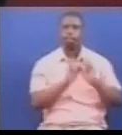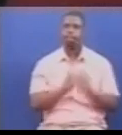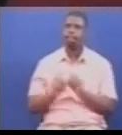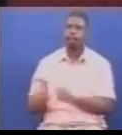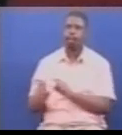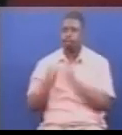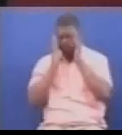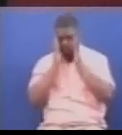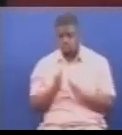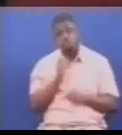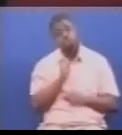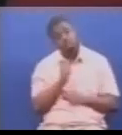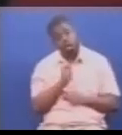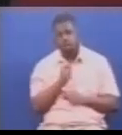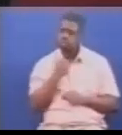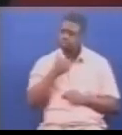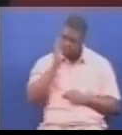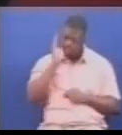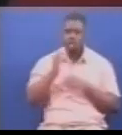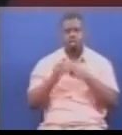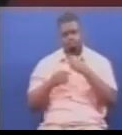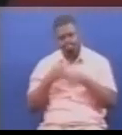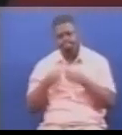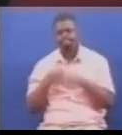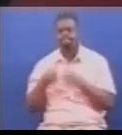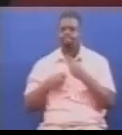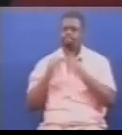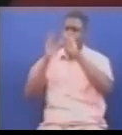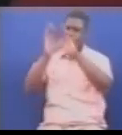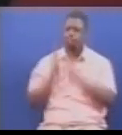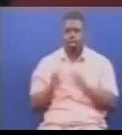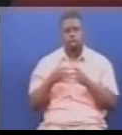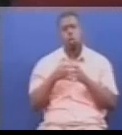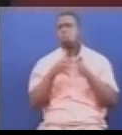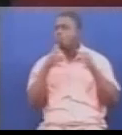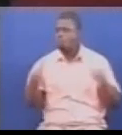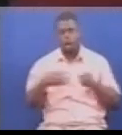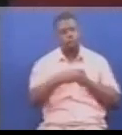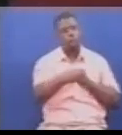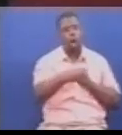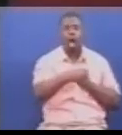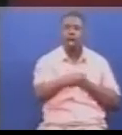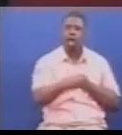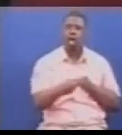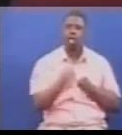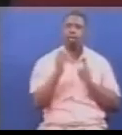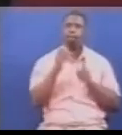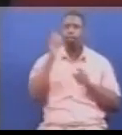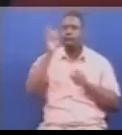speaker, serekali iliendesha kampenye kubwa ya Tohara marufu kama dondosha mkono sweta.